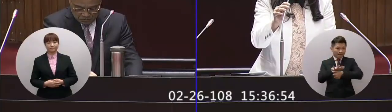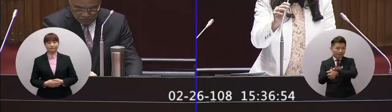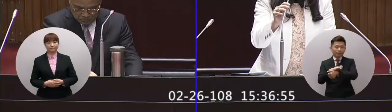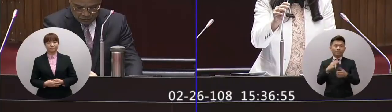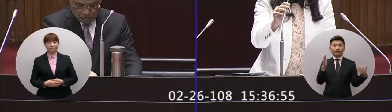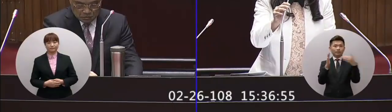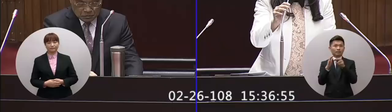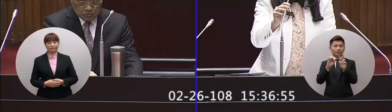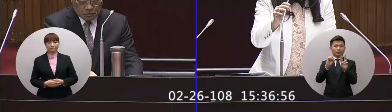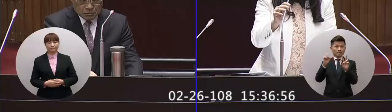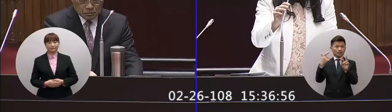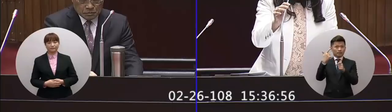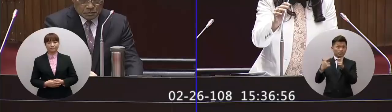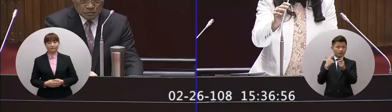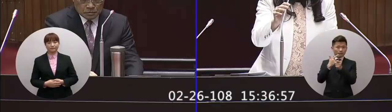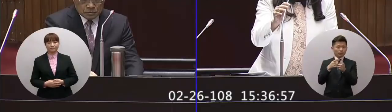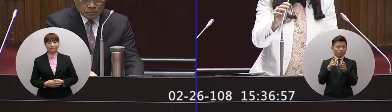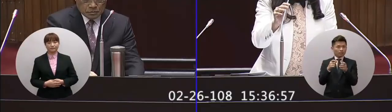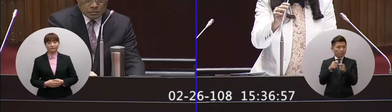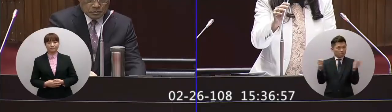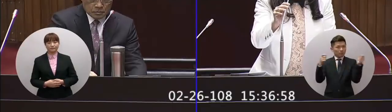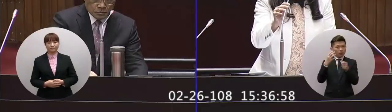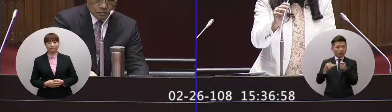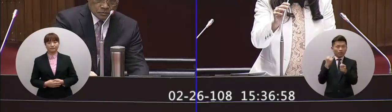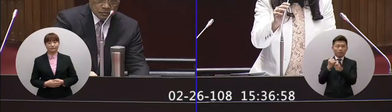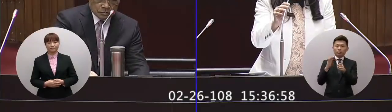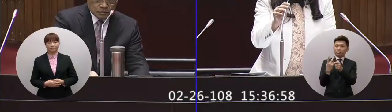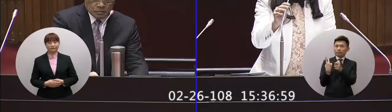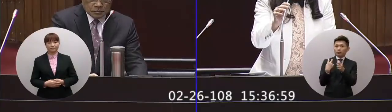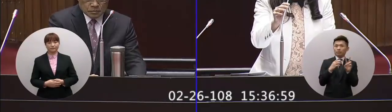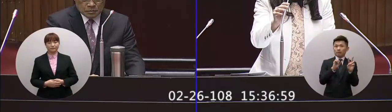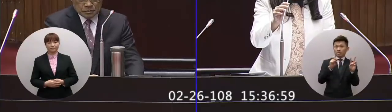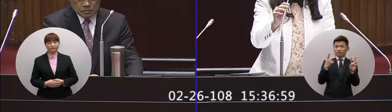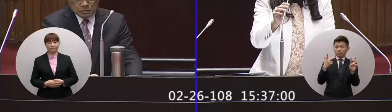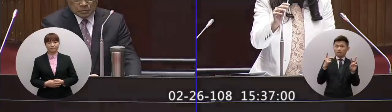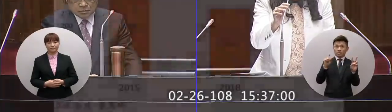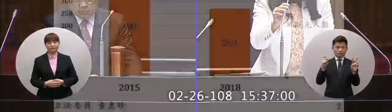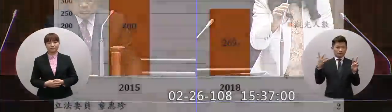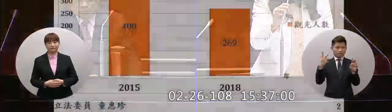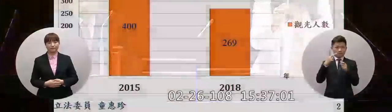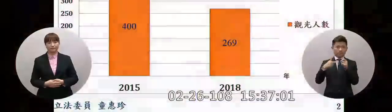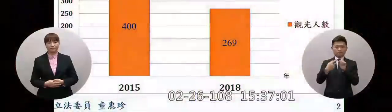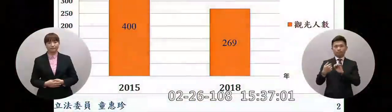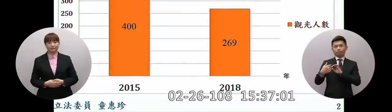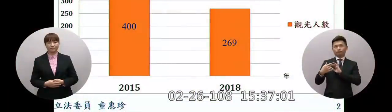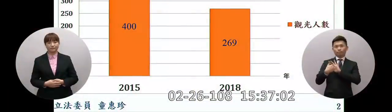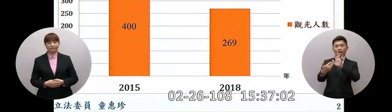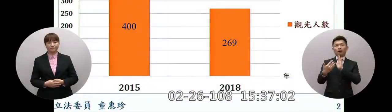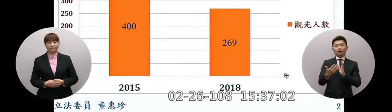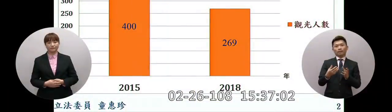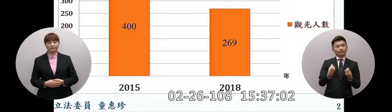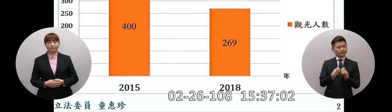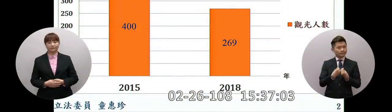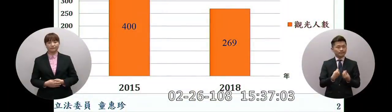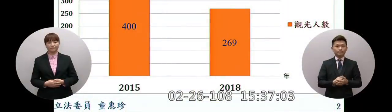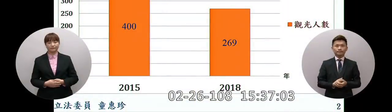到2016年我們前續參加了幾年但是前兩年2017 2018年我們又再度被拒於門外那